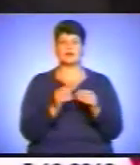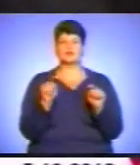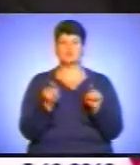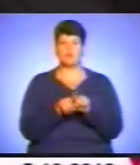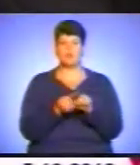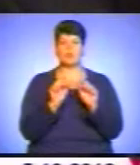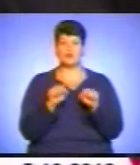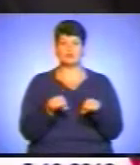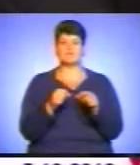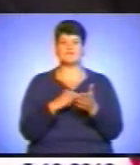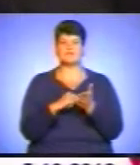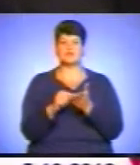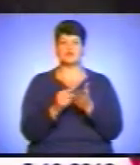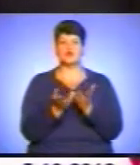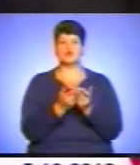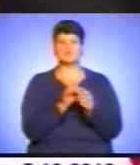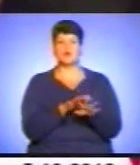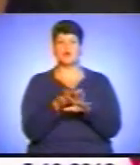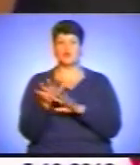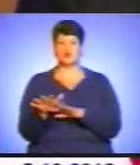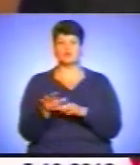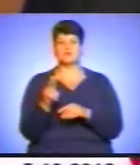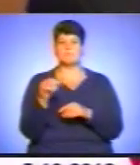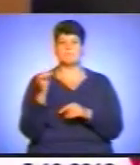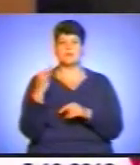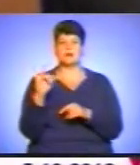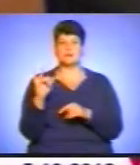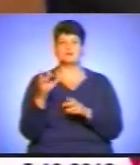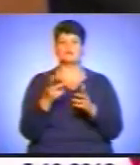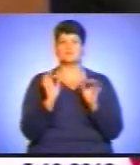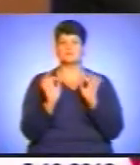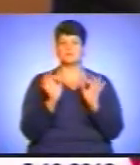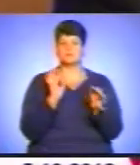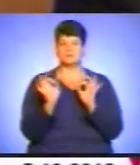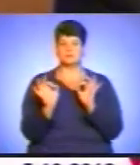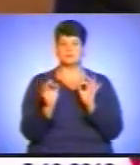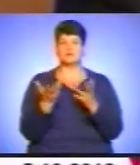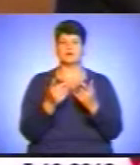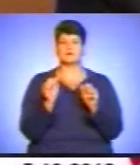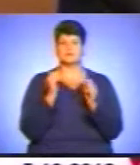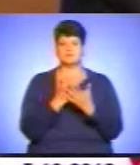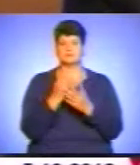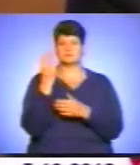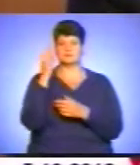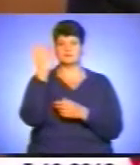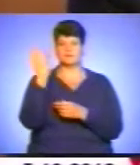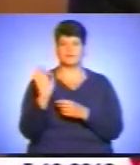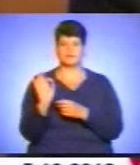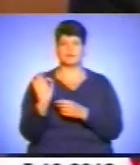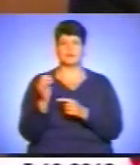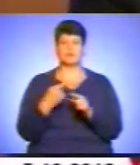розрахунок за паї нормальний. Ми дійшли до 4% і ті